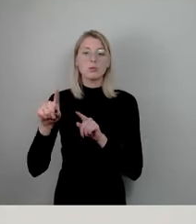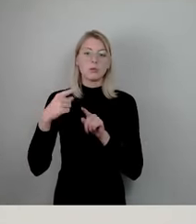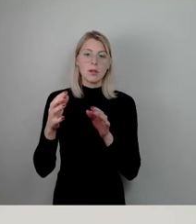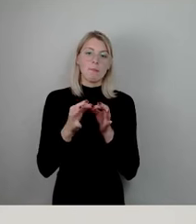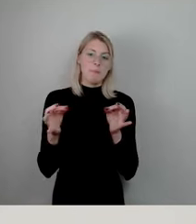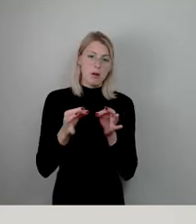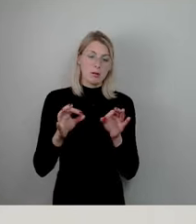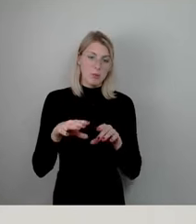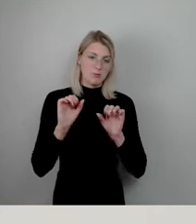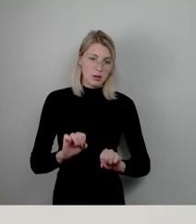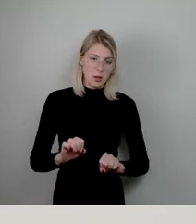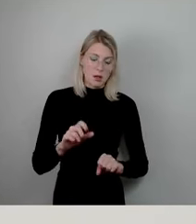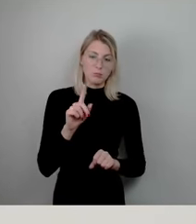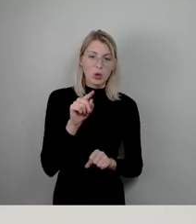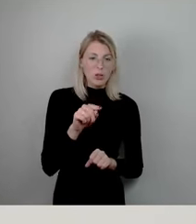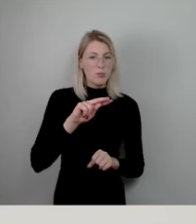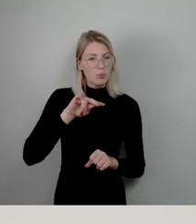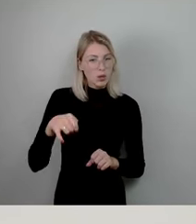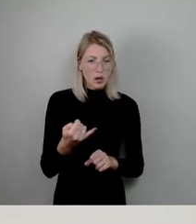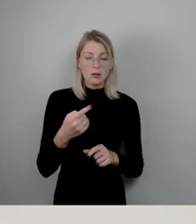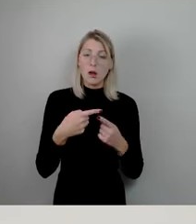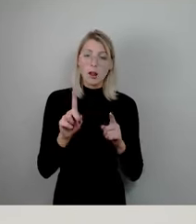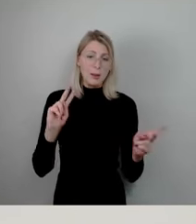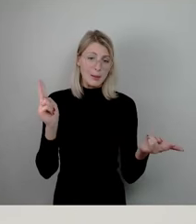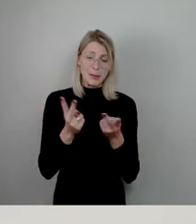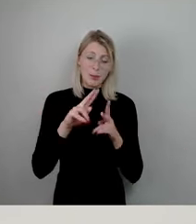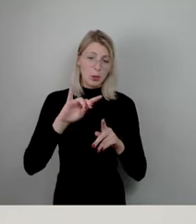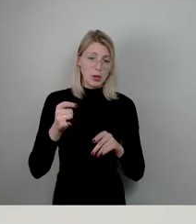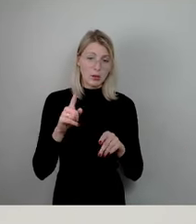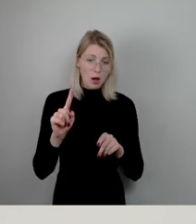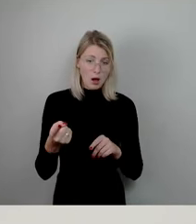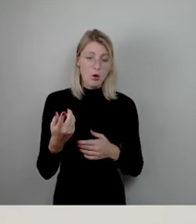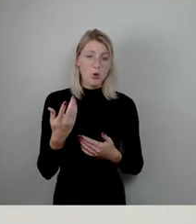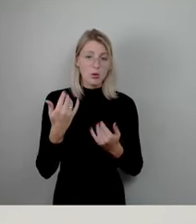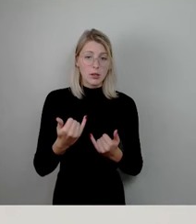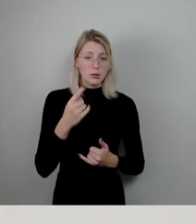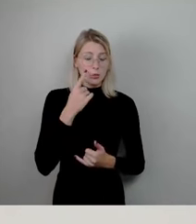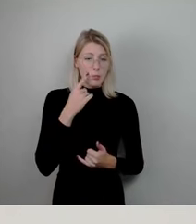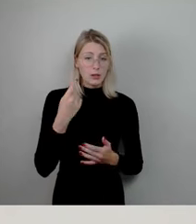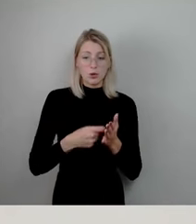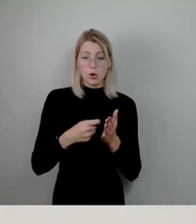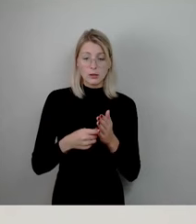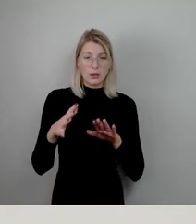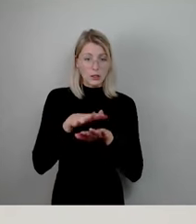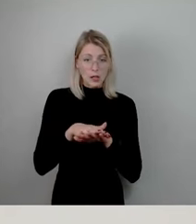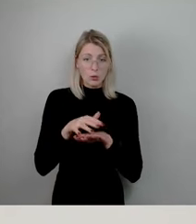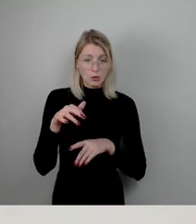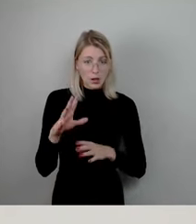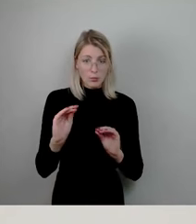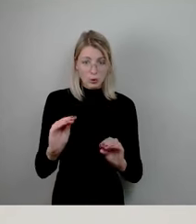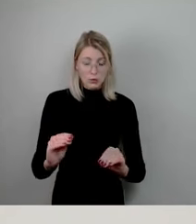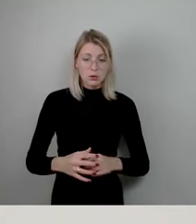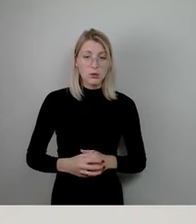wird das Projekt genauso wie alle anderen Projekte, die hier derzeit zur Kostendeckung genutzt werden,